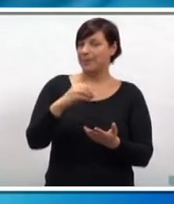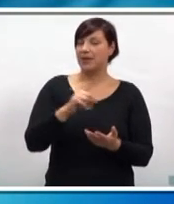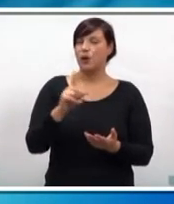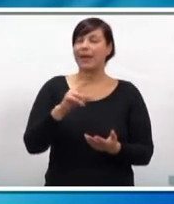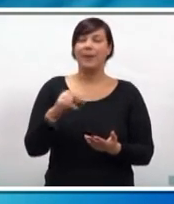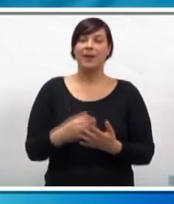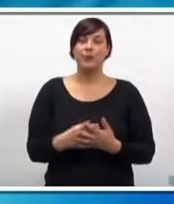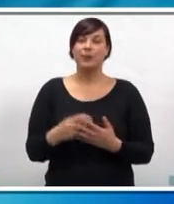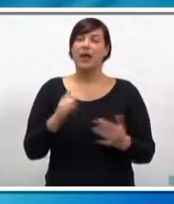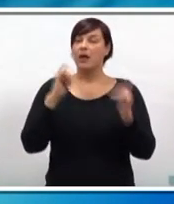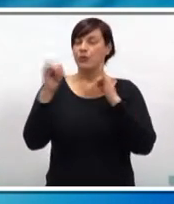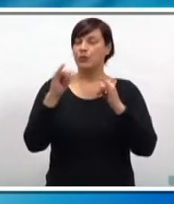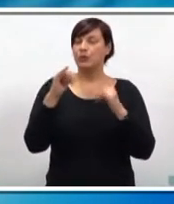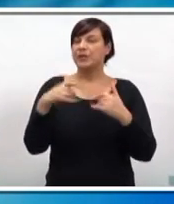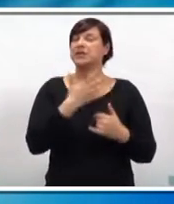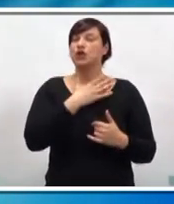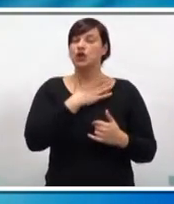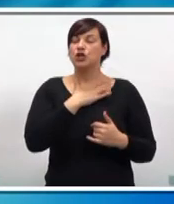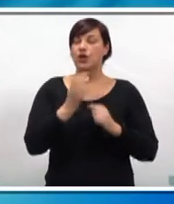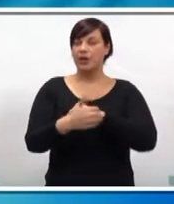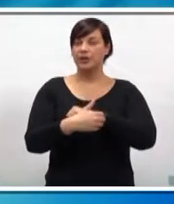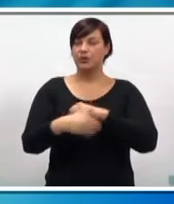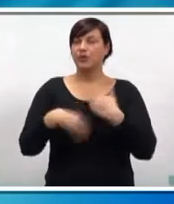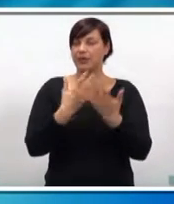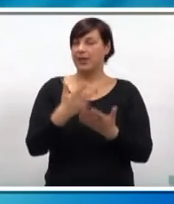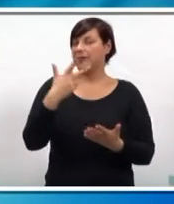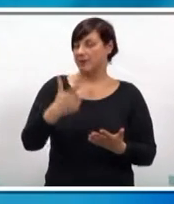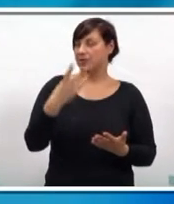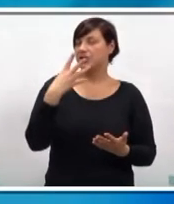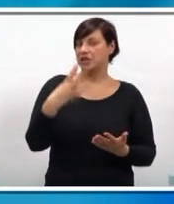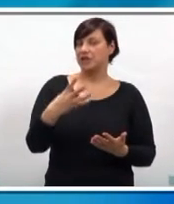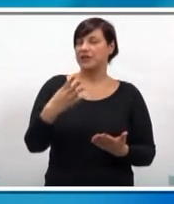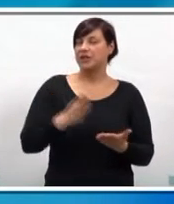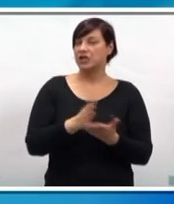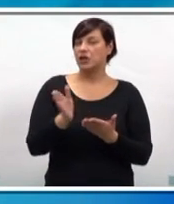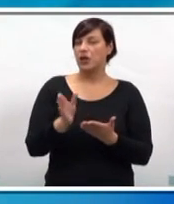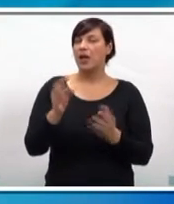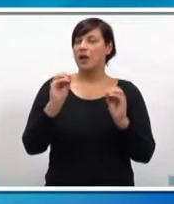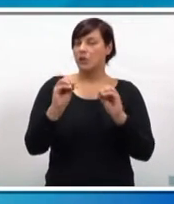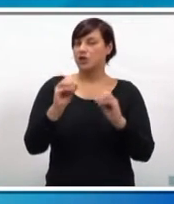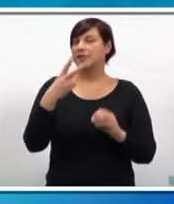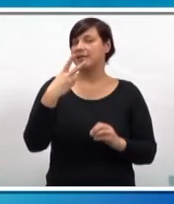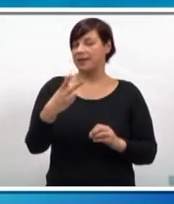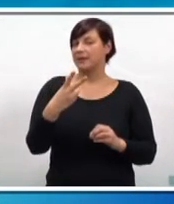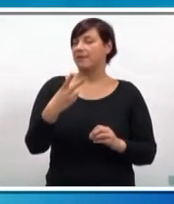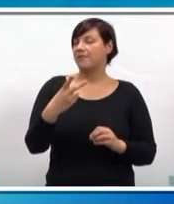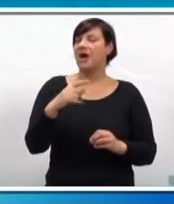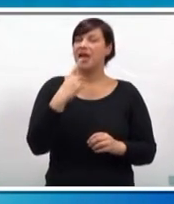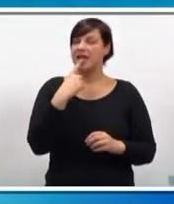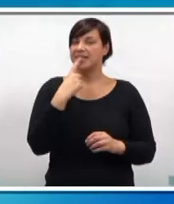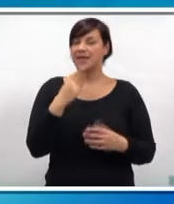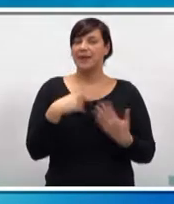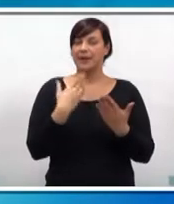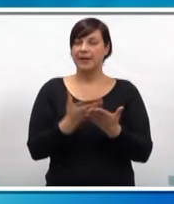predmeta koje nemaju. U Turističkoj Jugositeljskoj školi Dubrovnik gdje posle trogodišnje i četvrogodišnje usmjerenja uči se najmanje dva obvezna strana